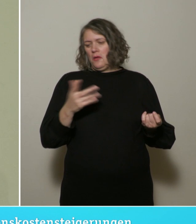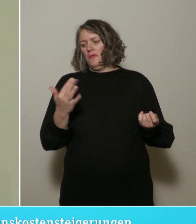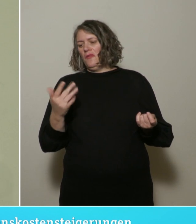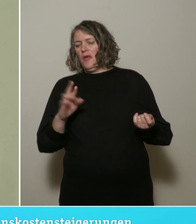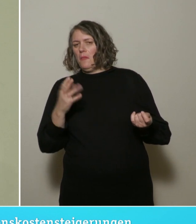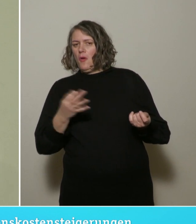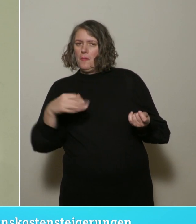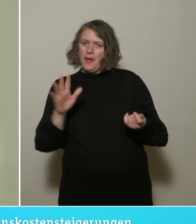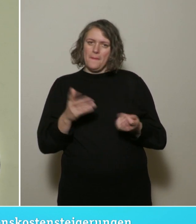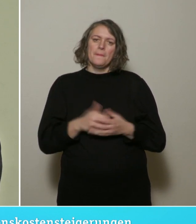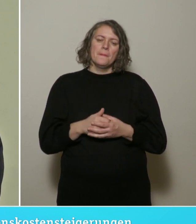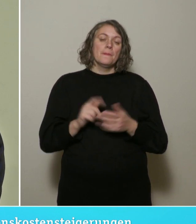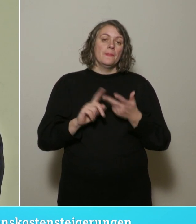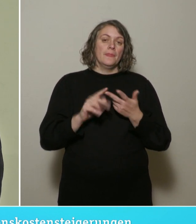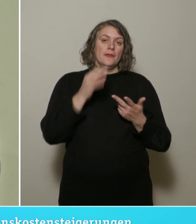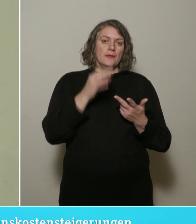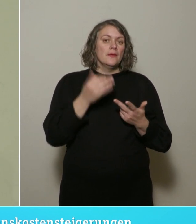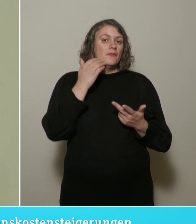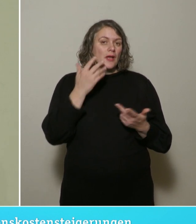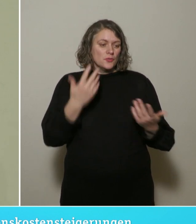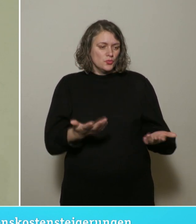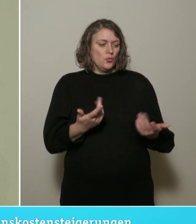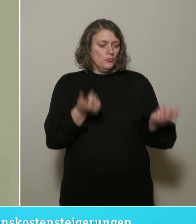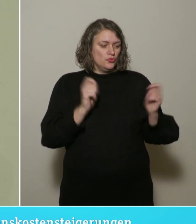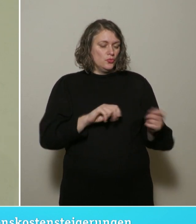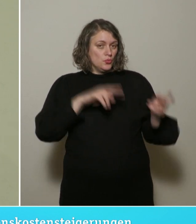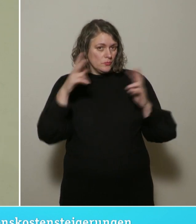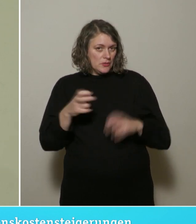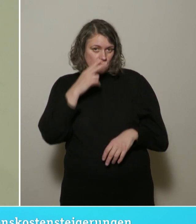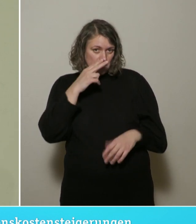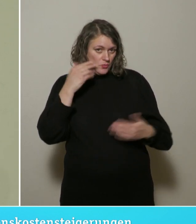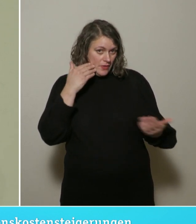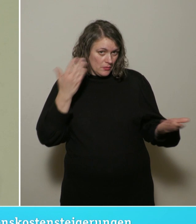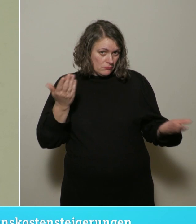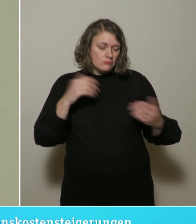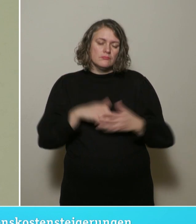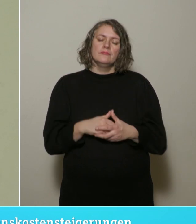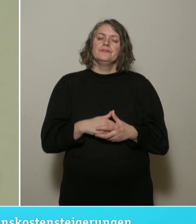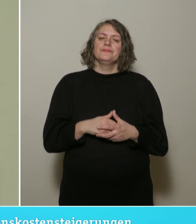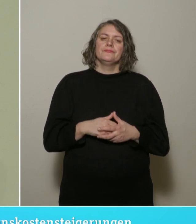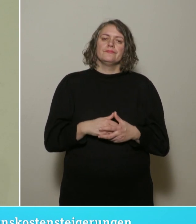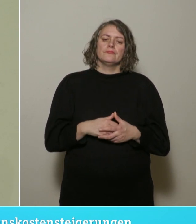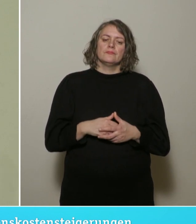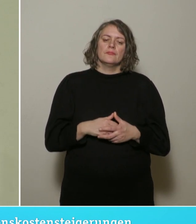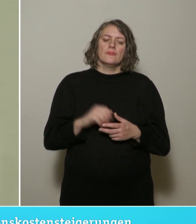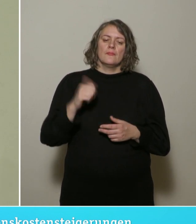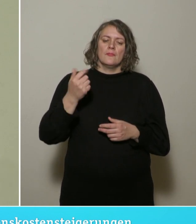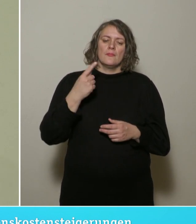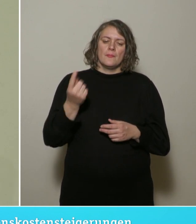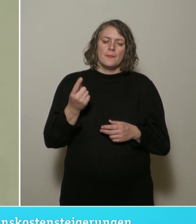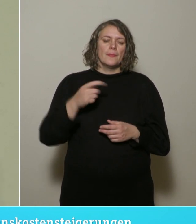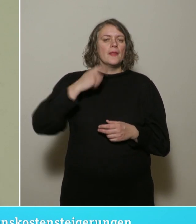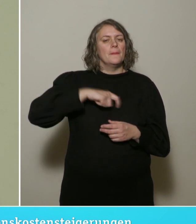Dritte Frage, wann ist mit einer Umsetzung dieser Beschlüsse zu rechnen? Da zunächst zur Frage der